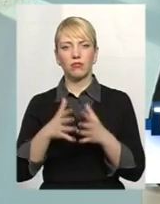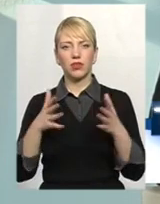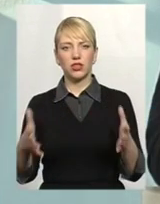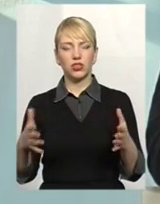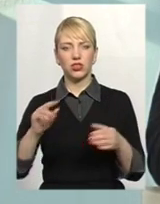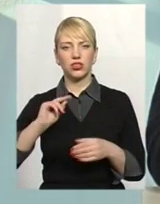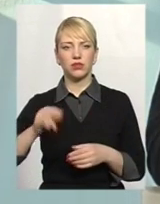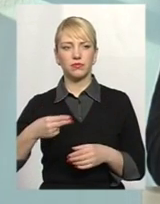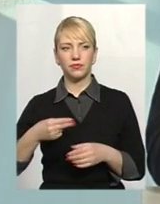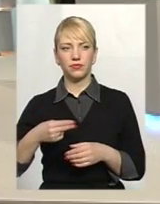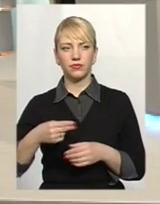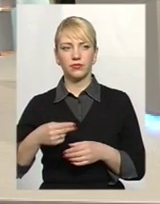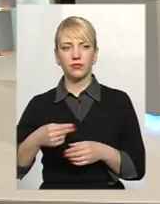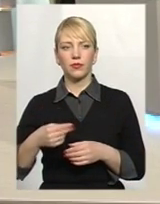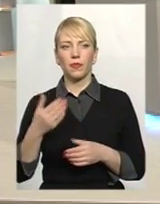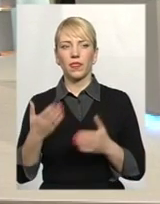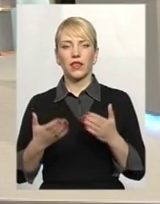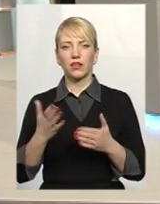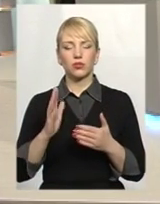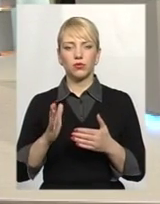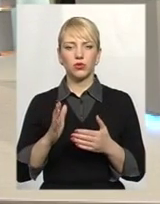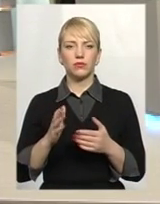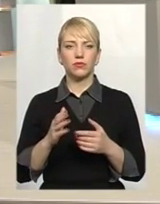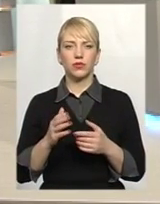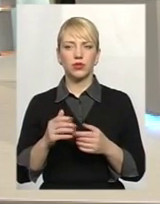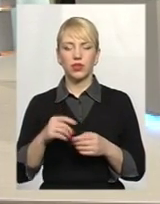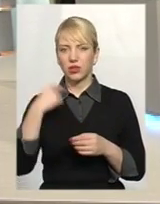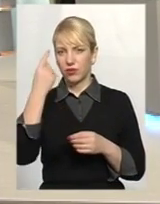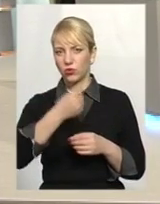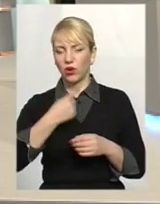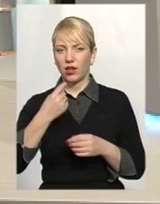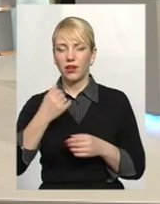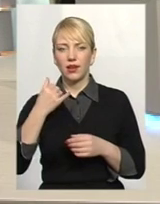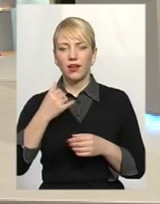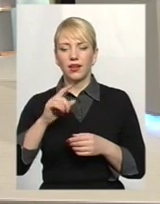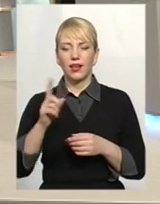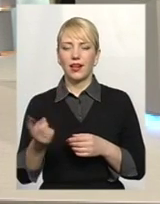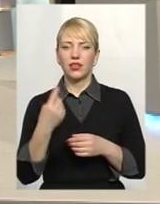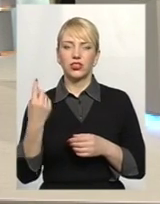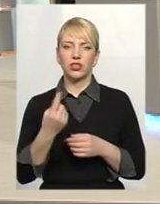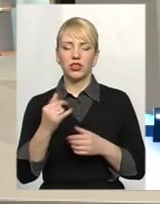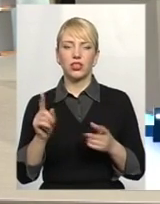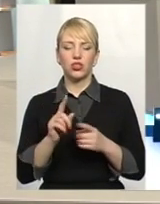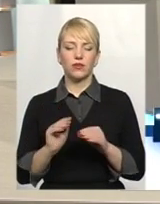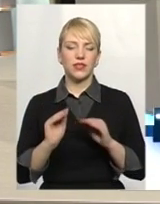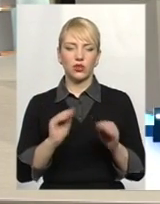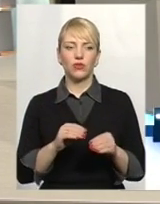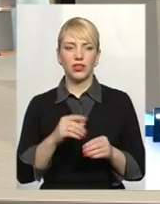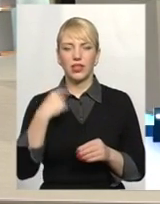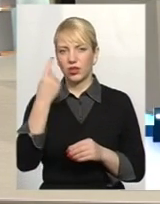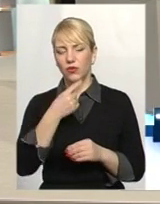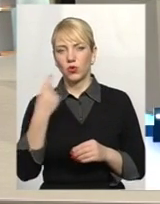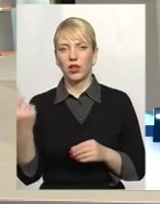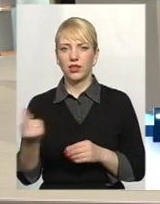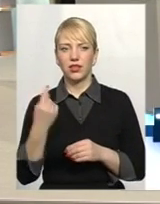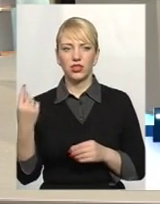чим, якщо будемо ставити індивідуальні лічильники. Крім того, для того, щоб встановити індивідуальні лічильники,